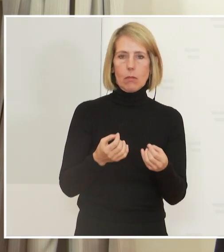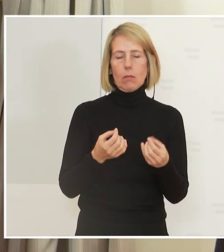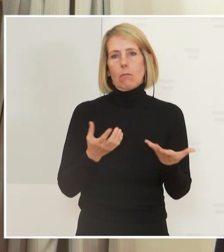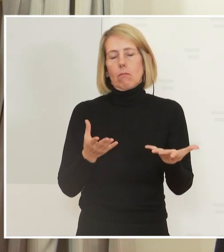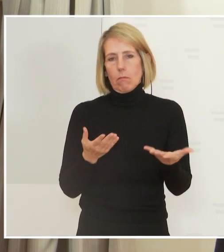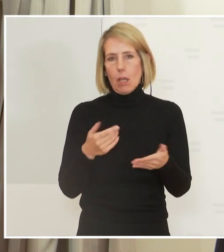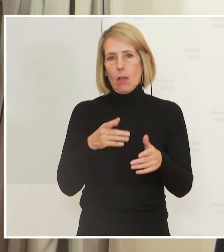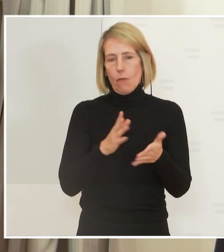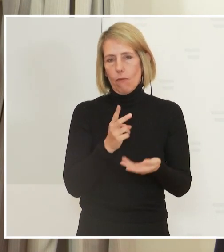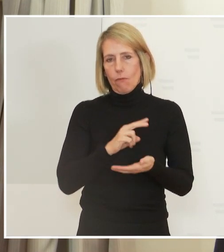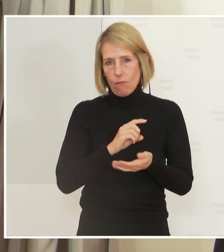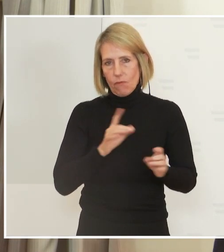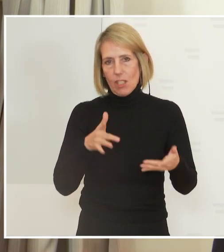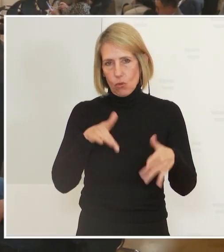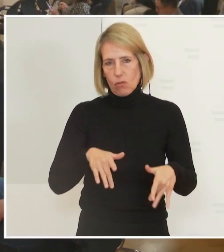Arbeit zu gehen.